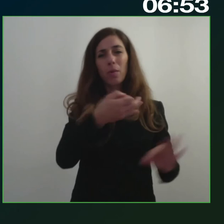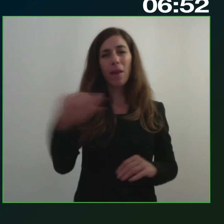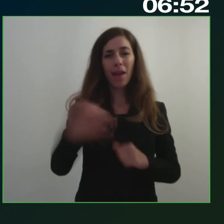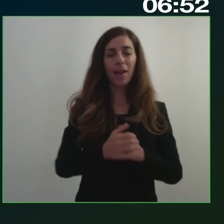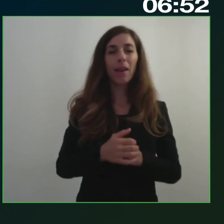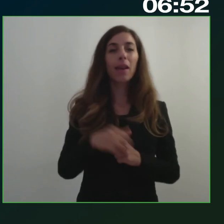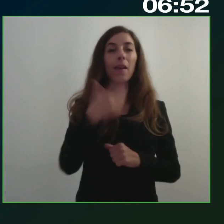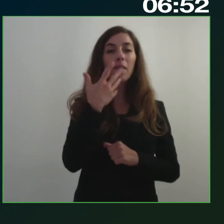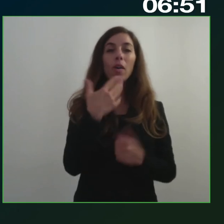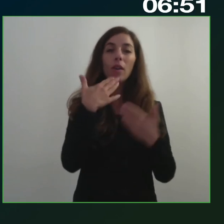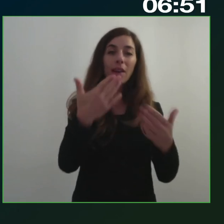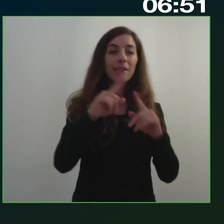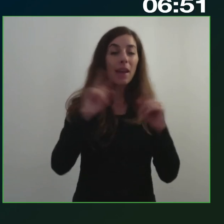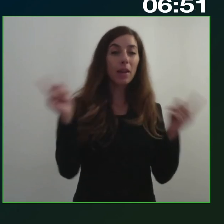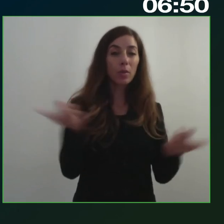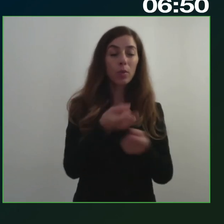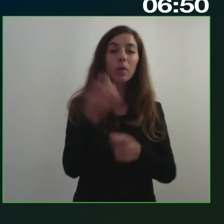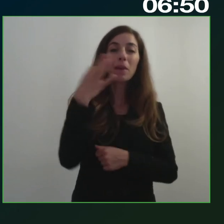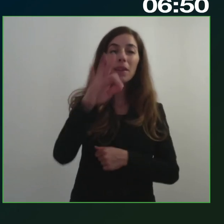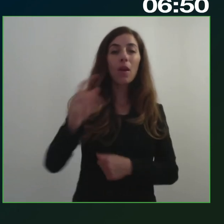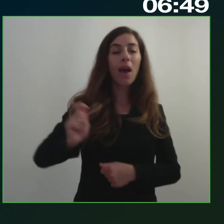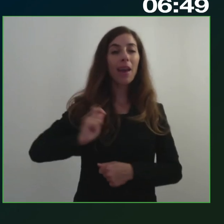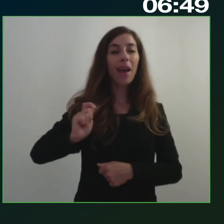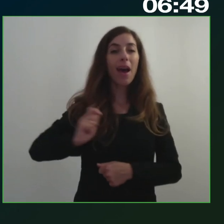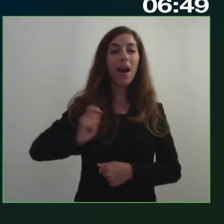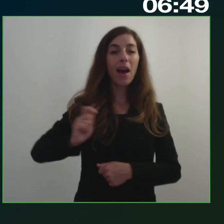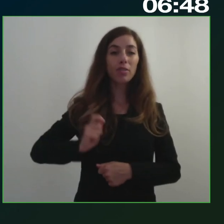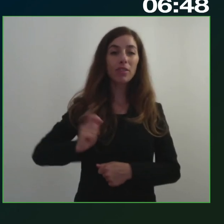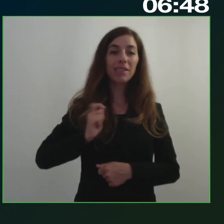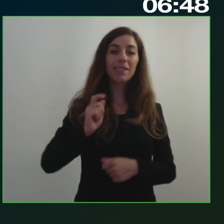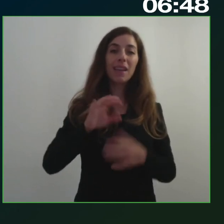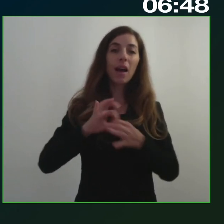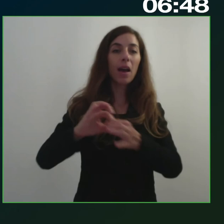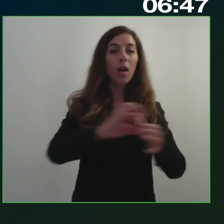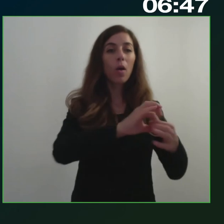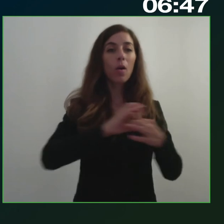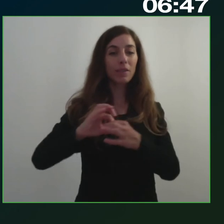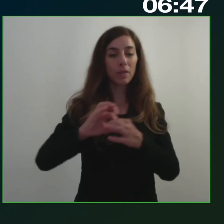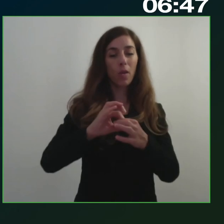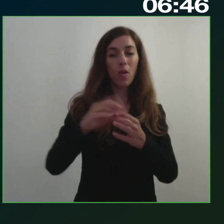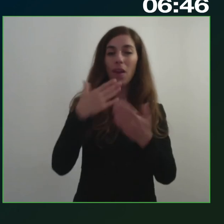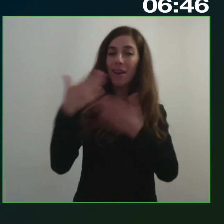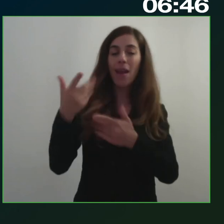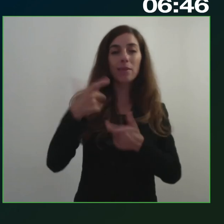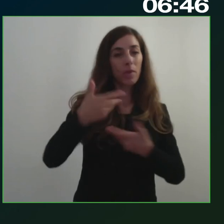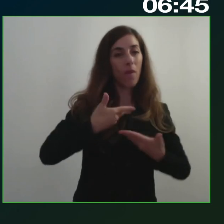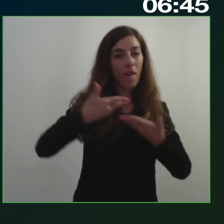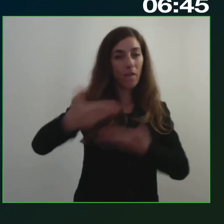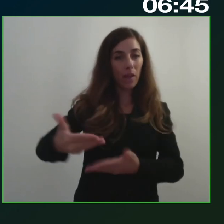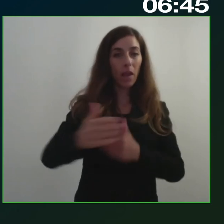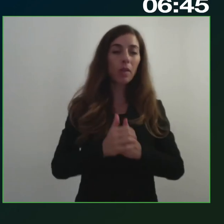tutti soprattutto l'agenzia per la politica di coesione per l'invito sì